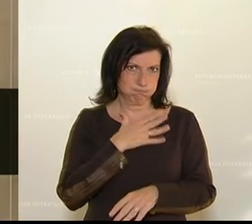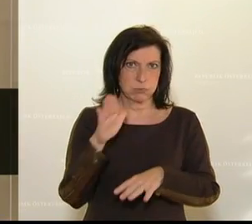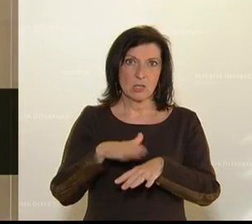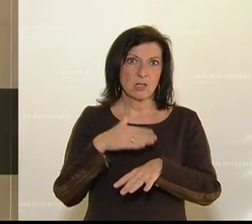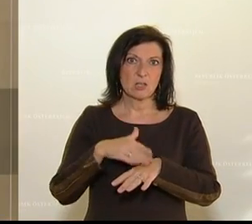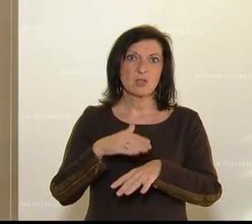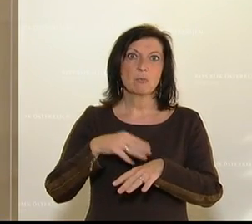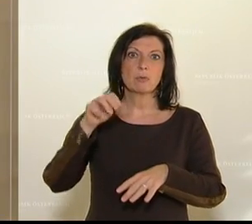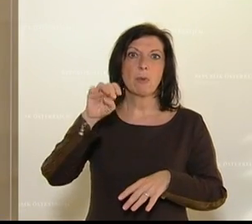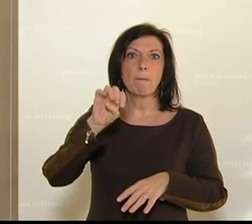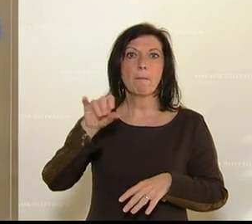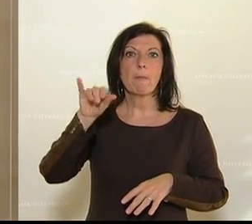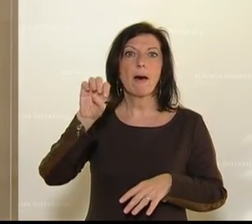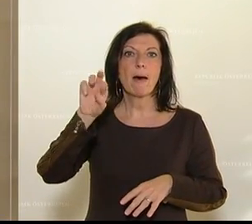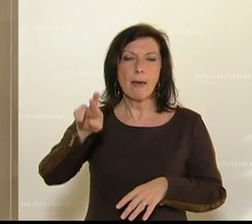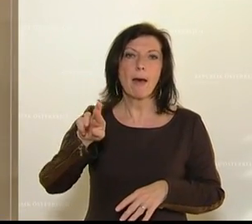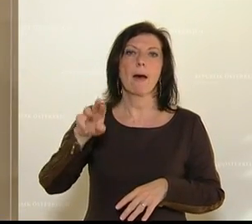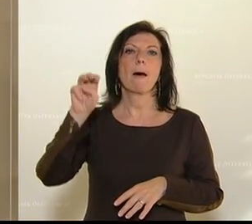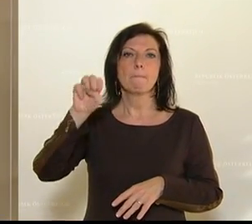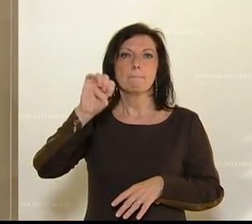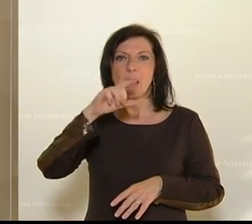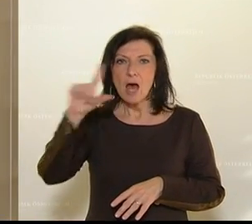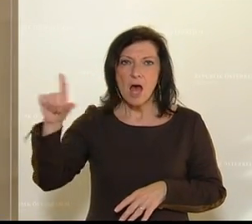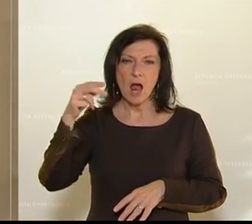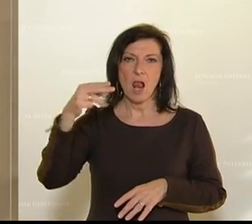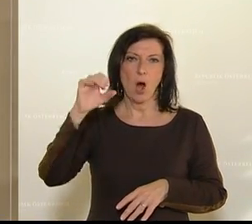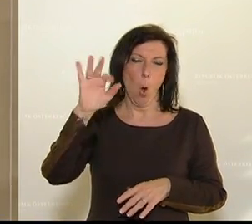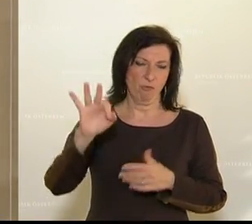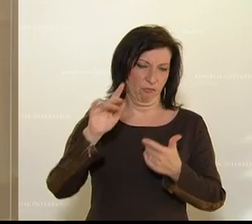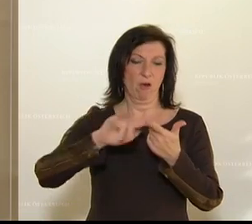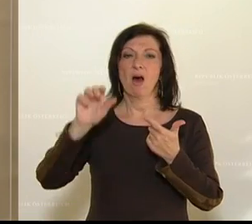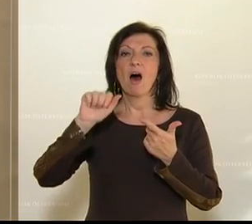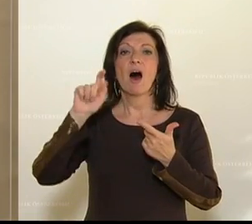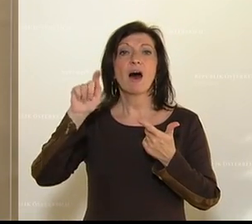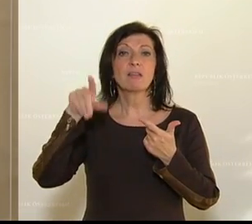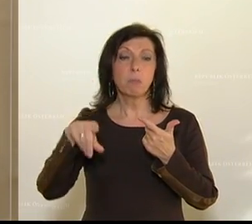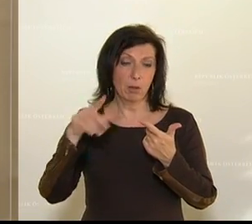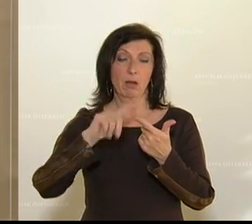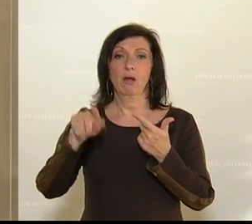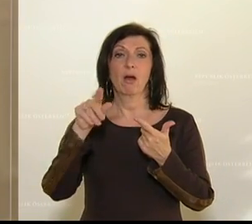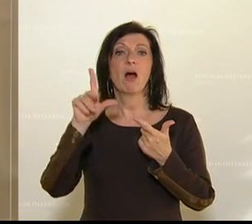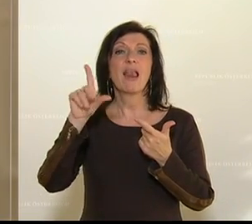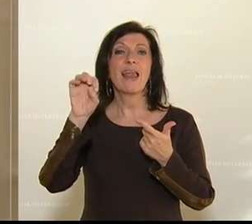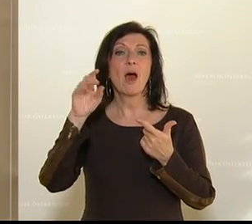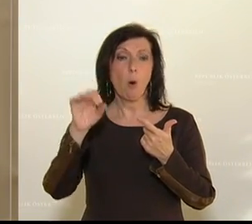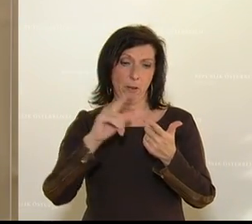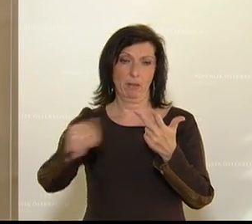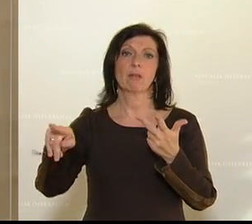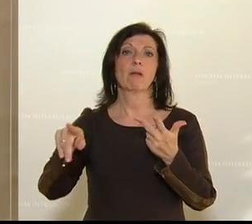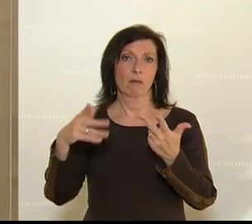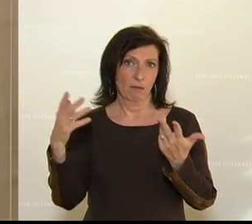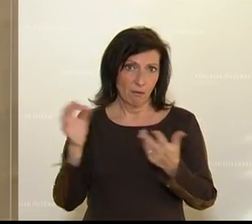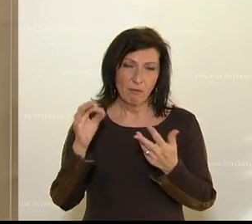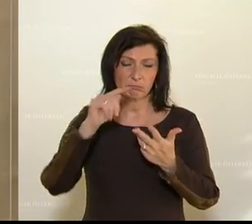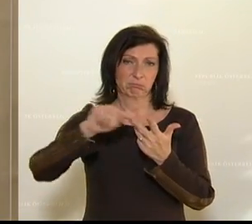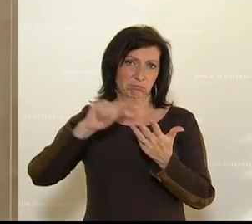-Mellenhof in Hirschwank oder MN Steier oder ATB in Leoben. Aber ein wesentlicher Faktor für einen Wirtschaftsstandort